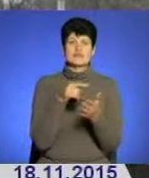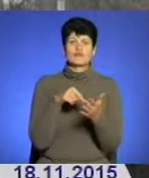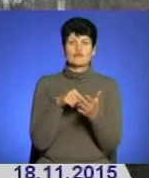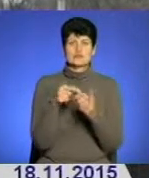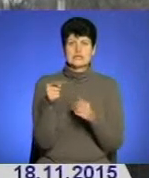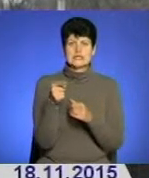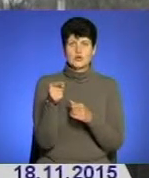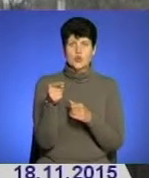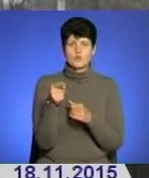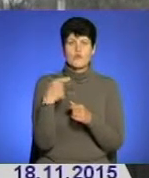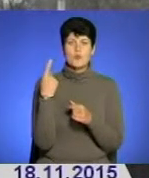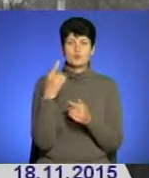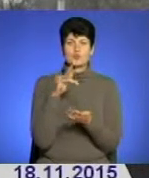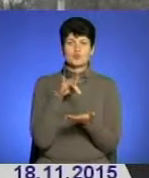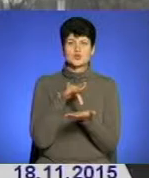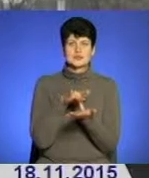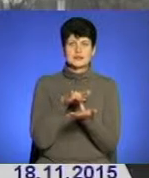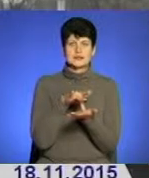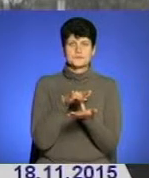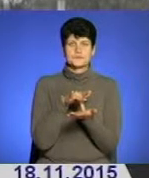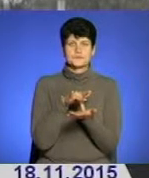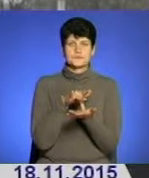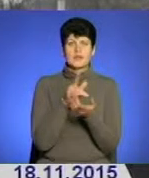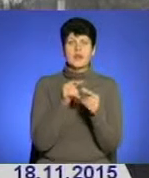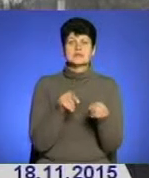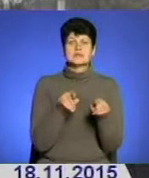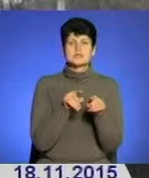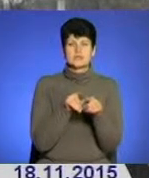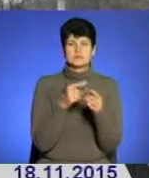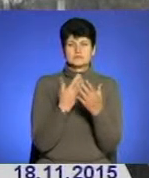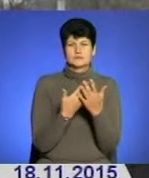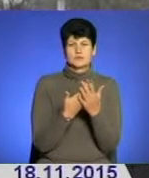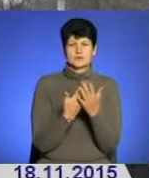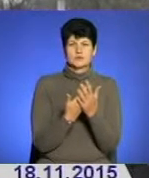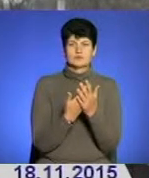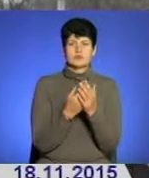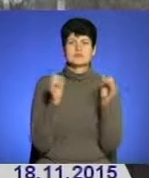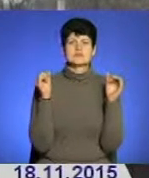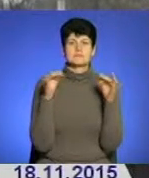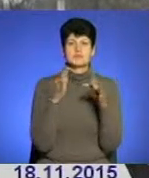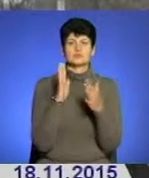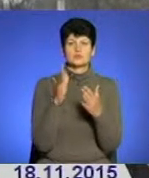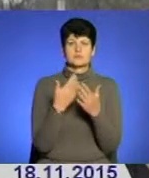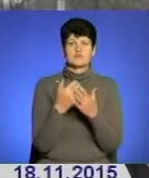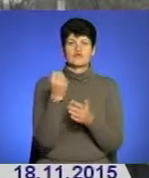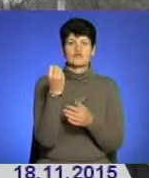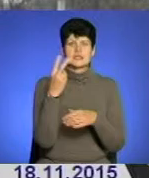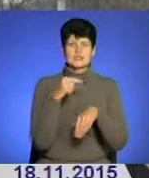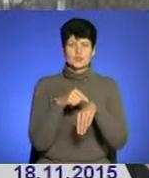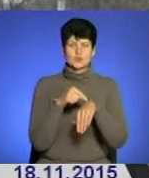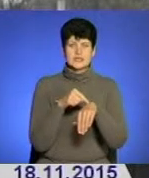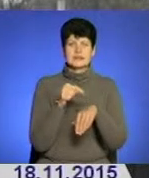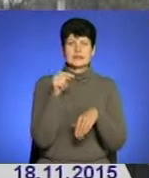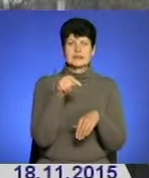в обласному центрі, саме орієнтовно, ну, десь збір буде на 12-го годину, так, щоб,